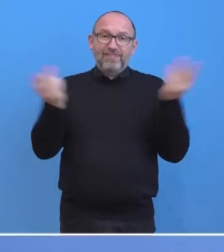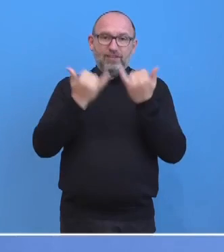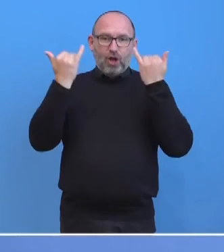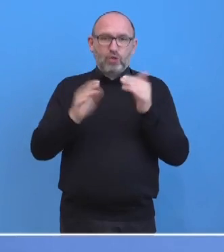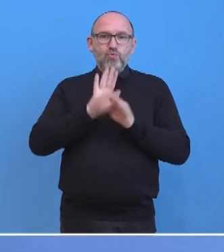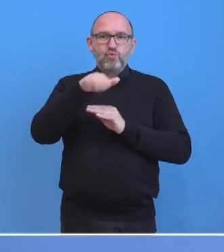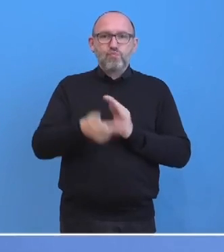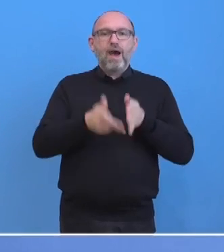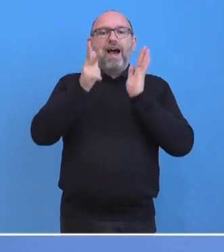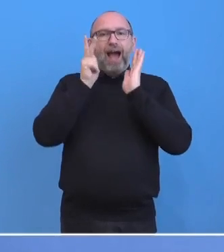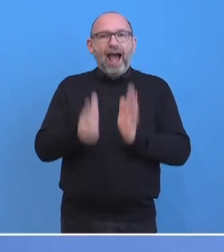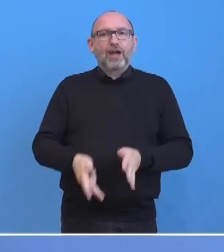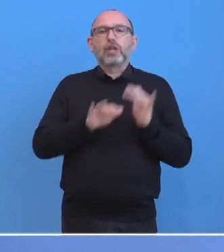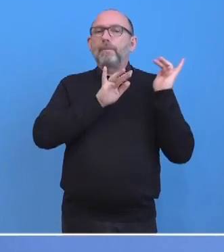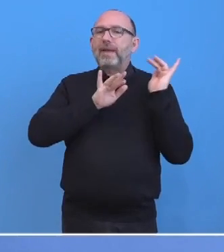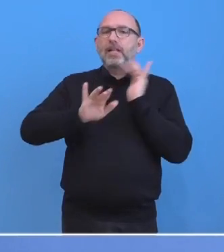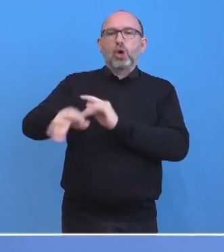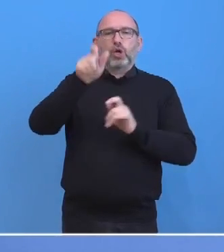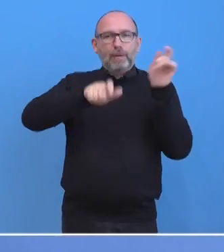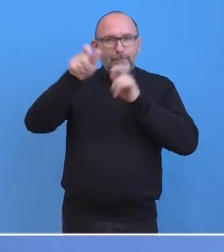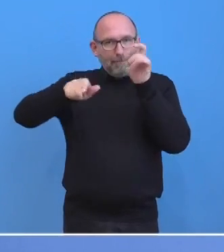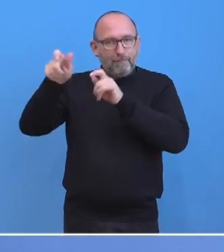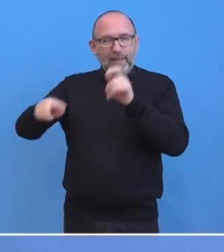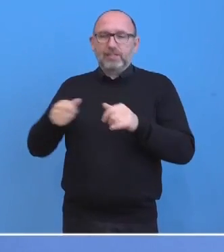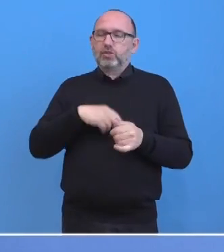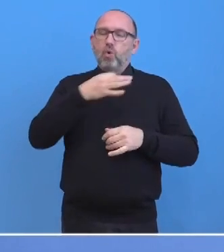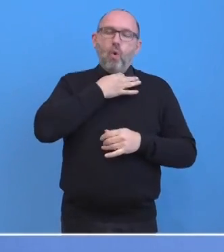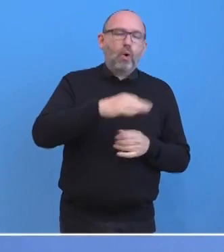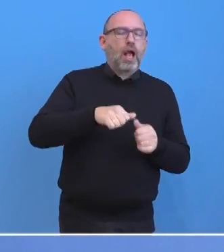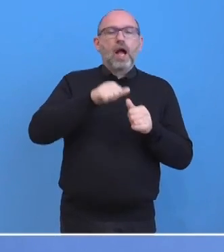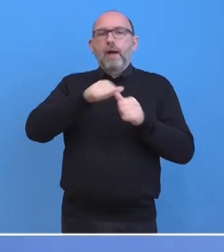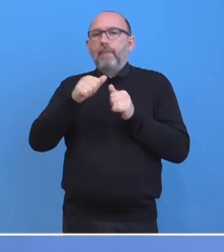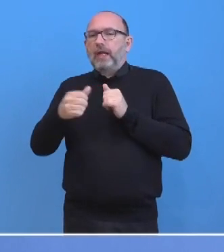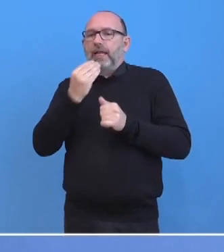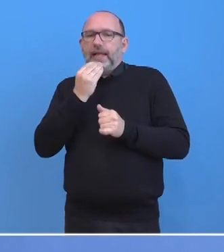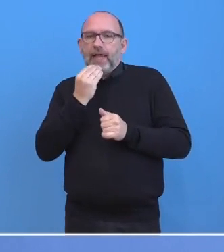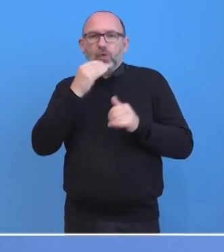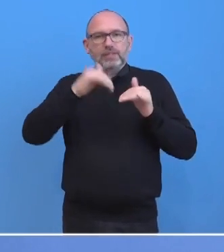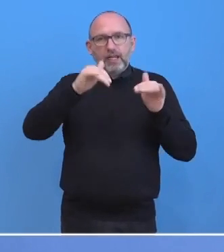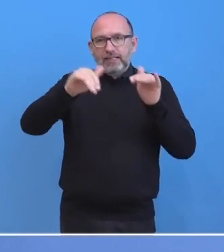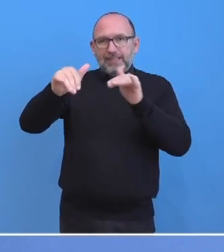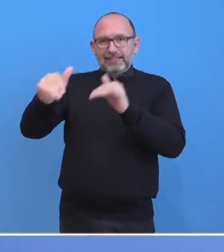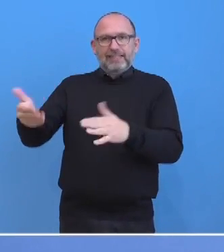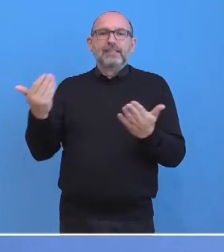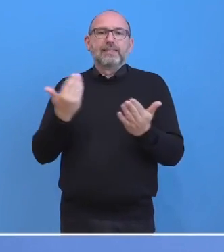820 Millionen Menschen Hunger und Mangelernährung sind auch Grund